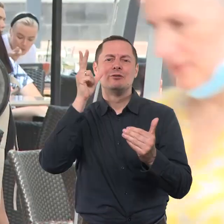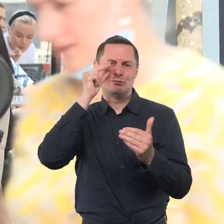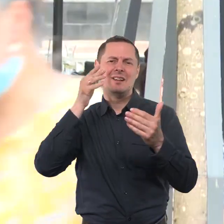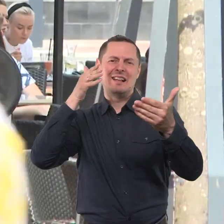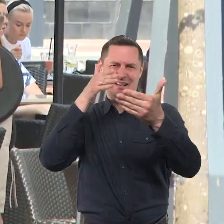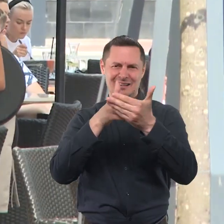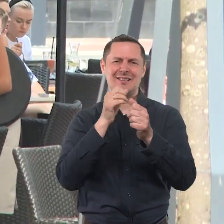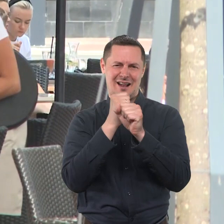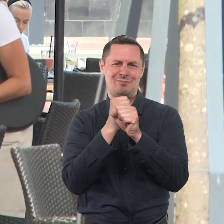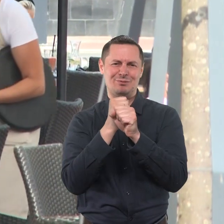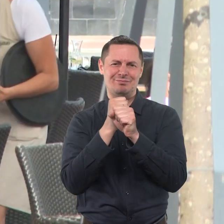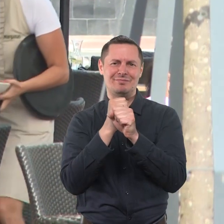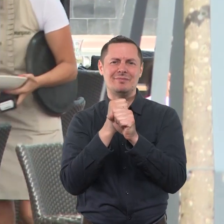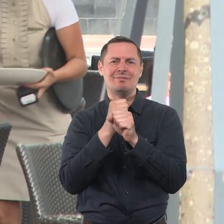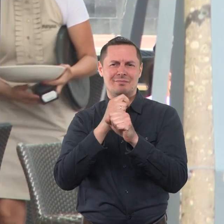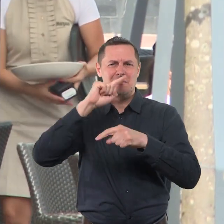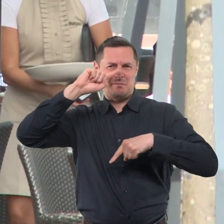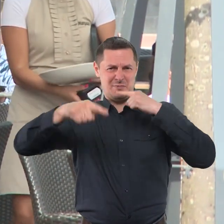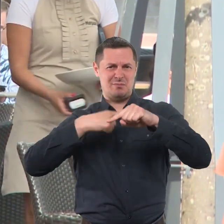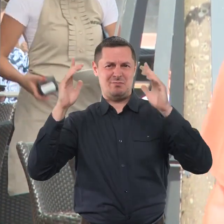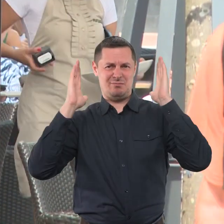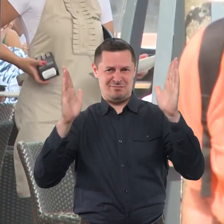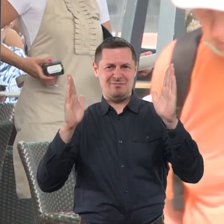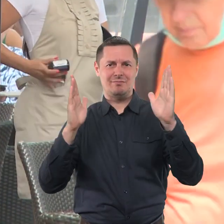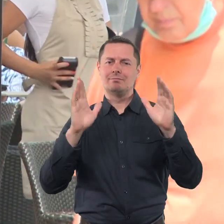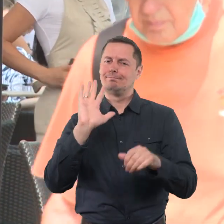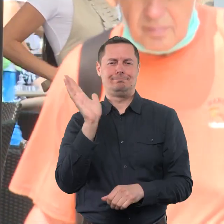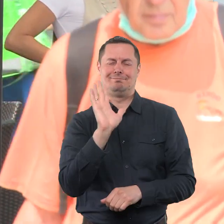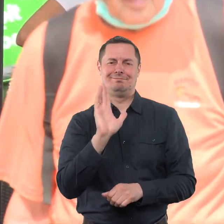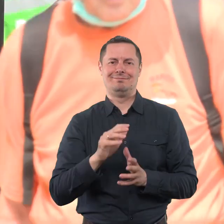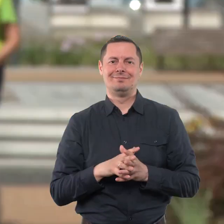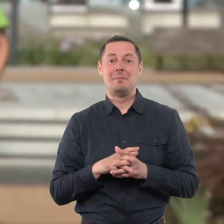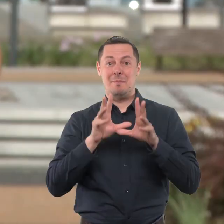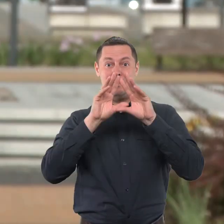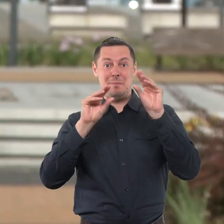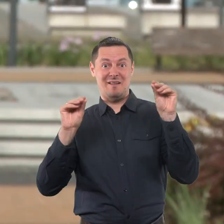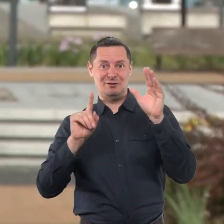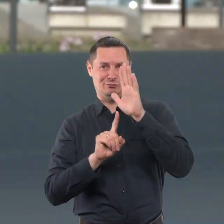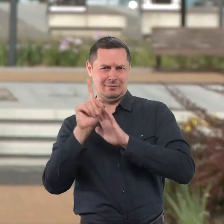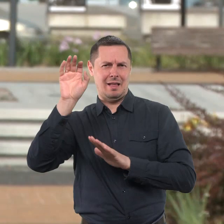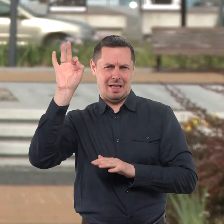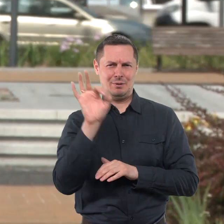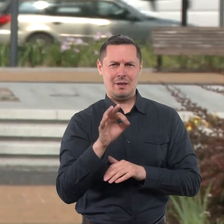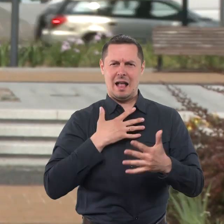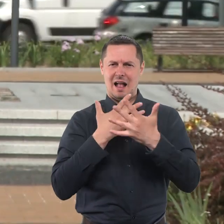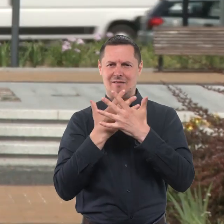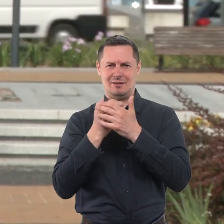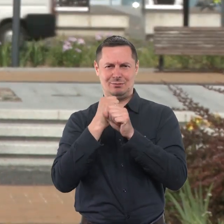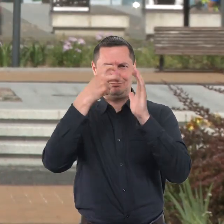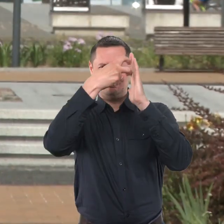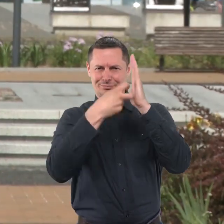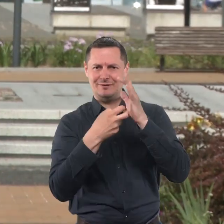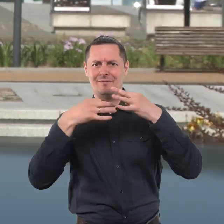periodų, o ne visus metus. Pavasarį prastai juntamas su aktyvėjimas darbo rinkoje, nes darbdaviai registruoja daugiau